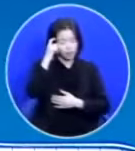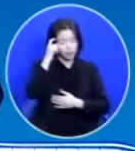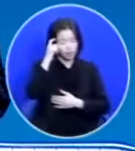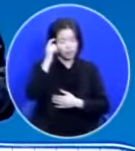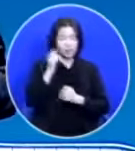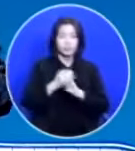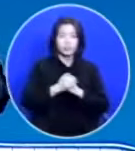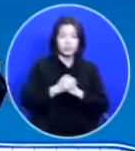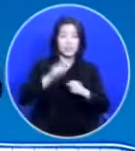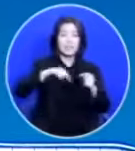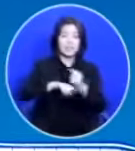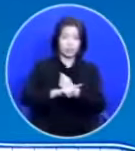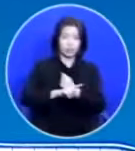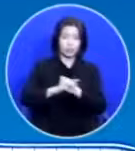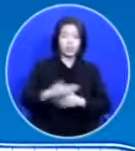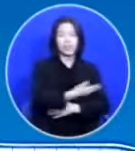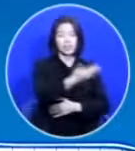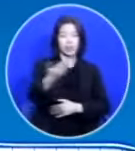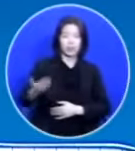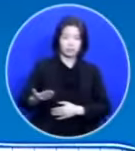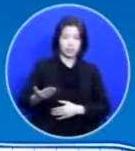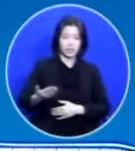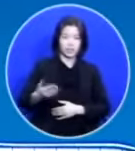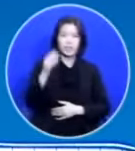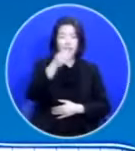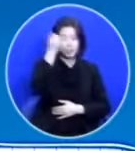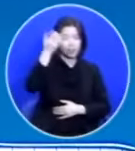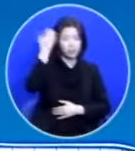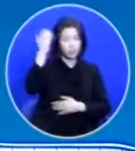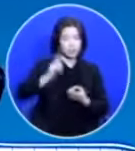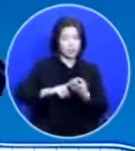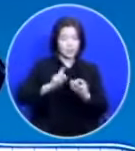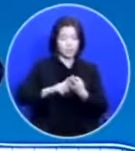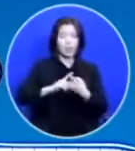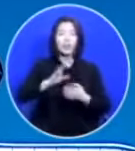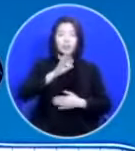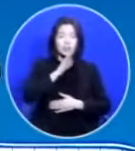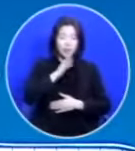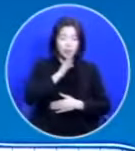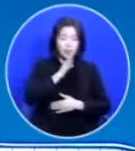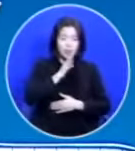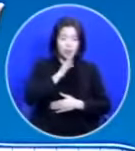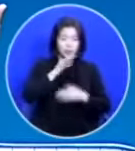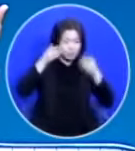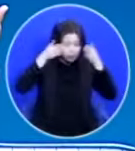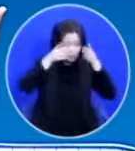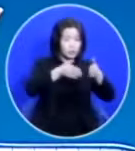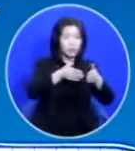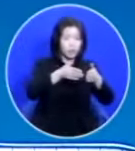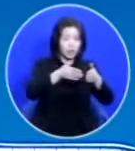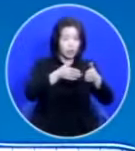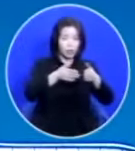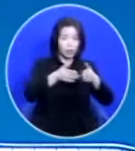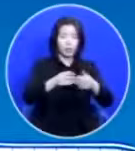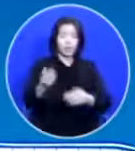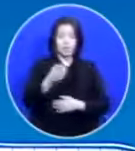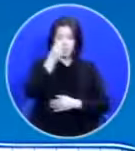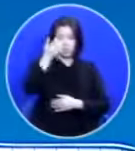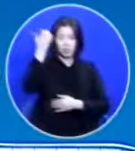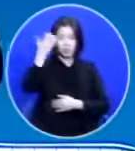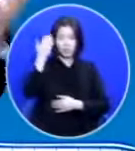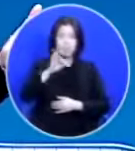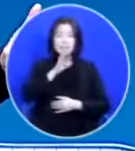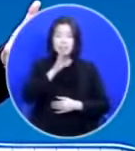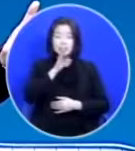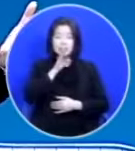이유는 여러분이 성령님에 대해서 정말 주목하고 성령님을